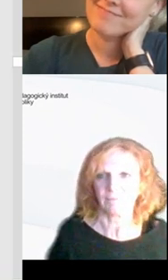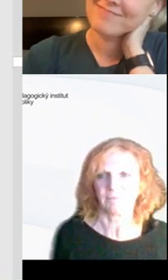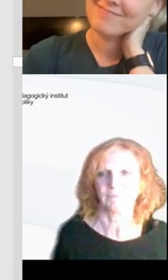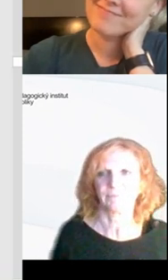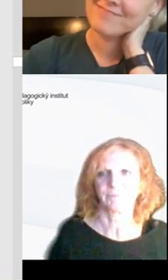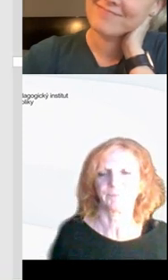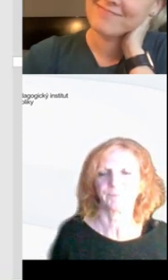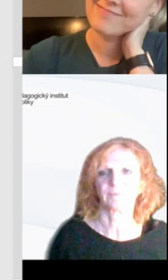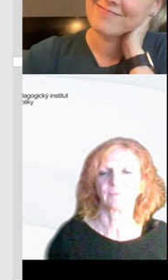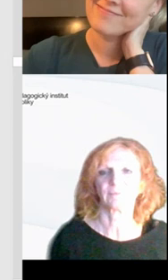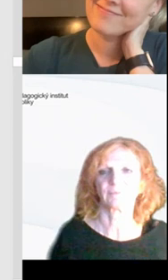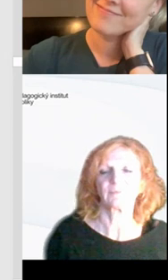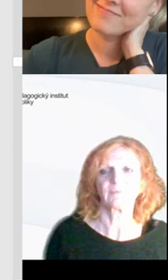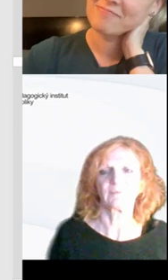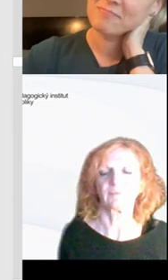zajímá.